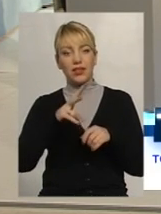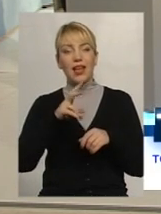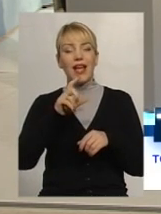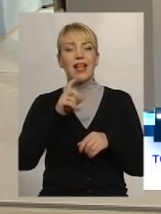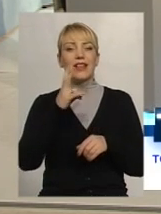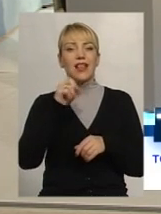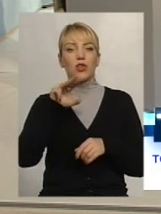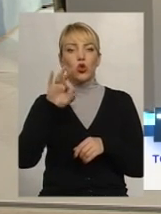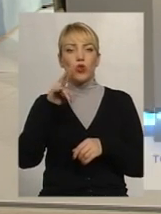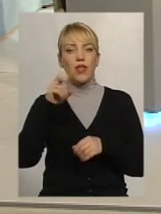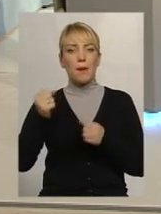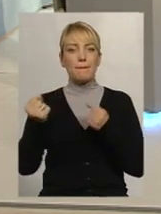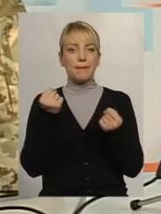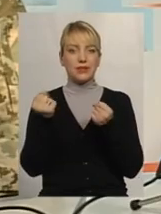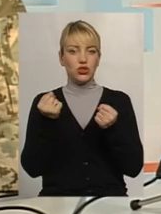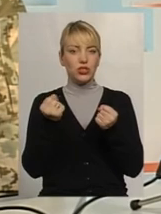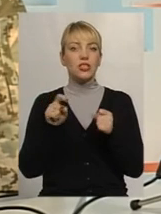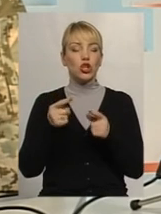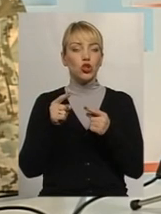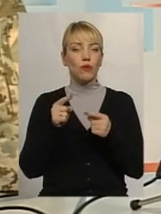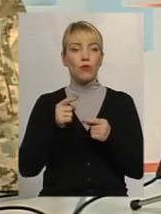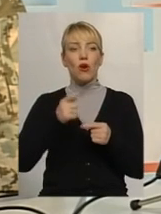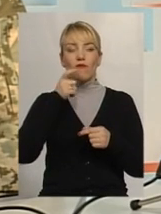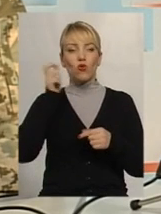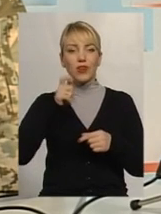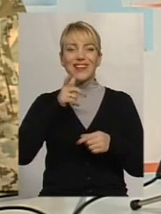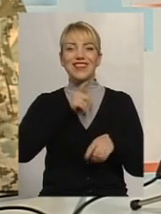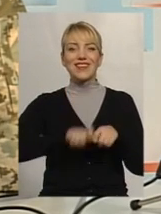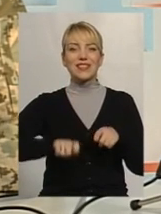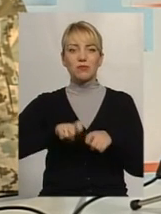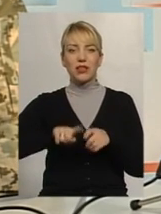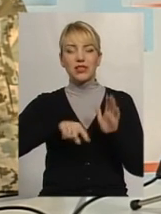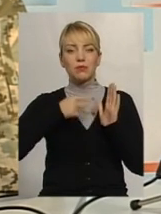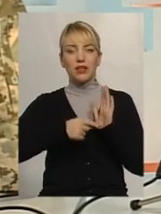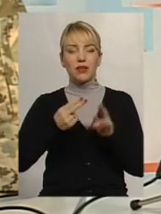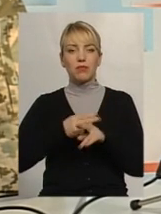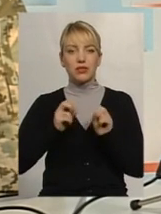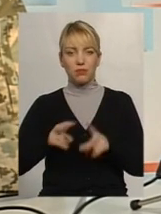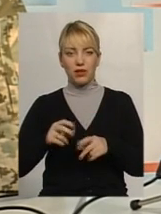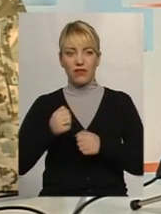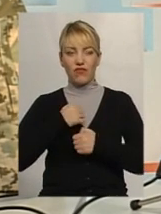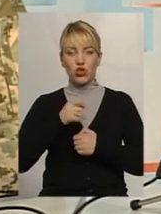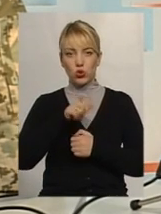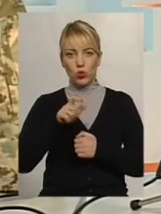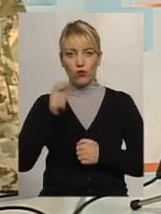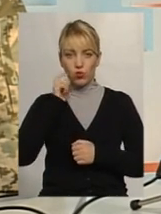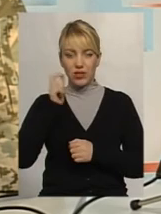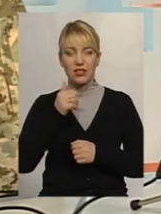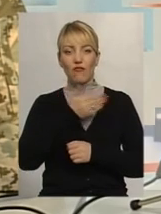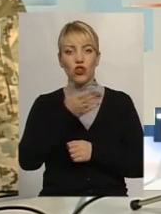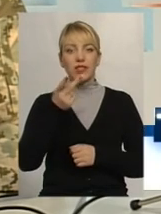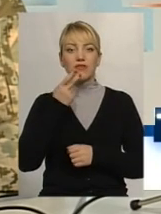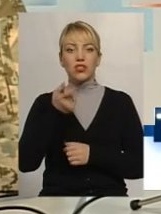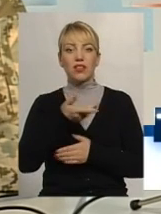Тому і в Україні експерти з питань безпеки, військові українські, вони нам завжди